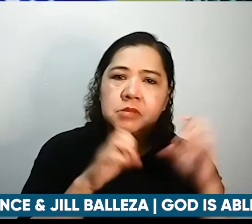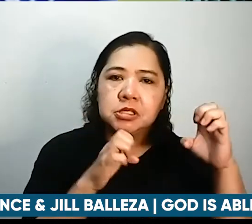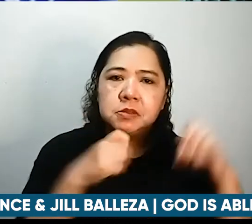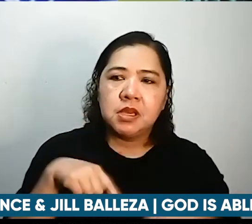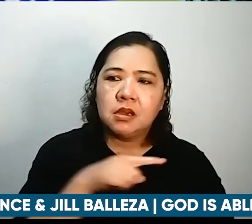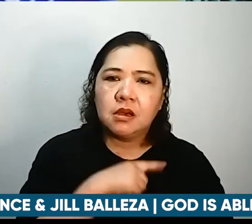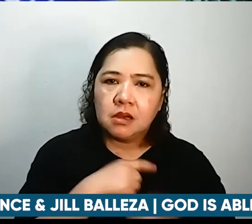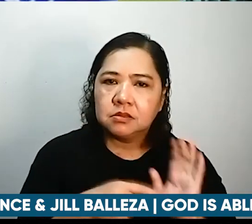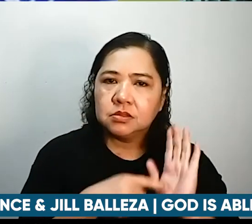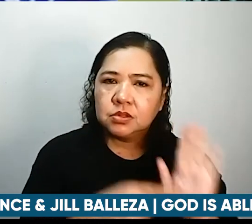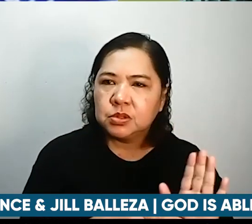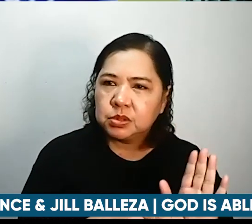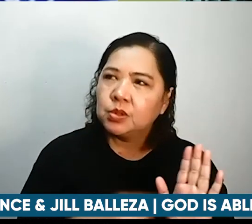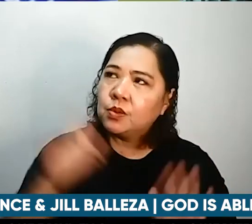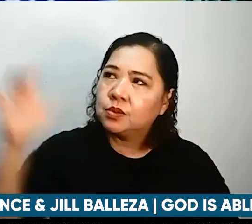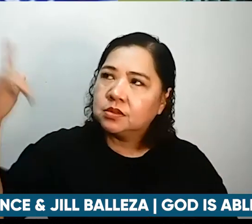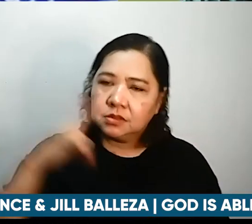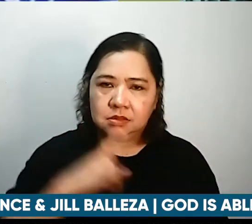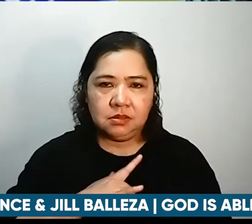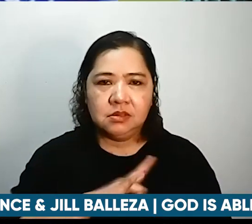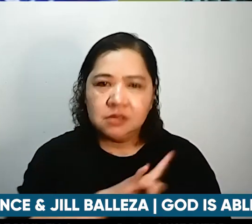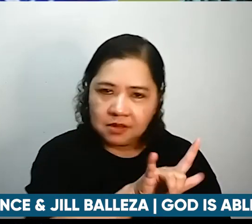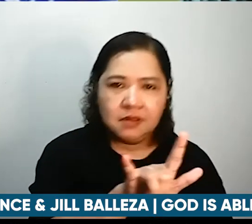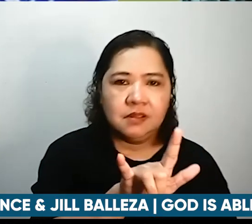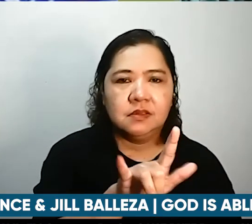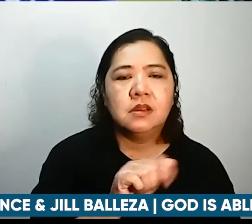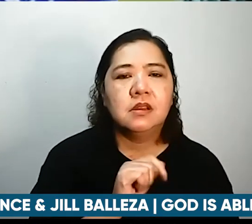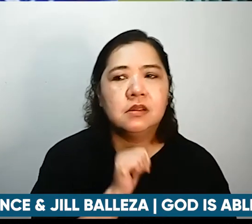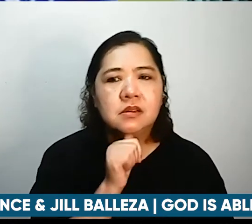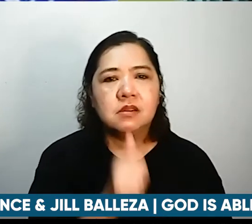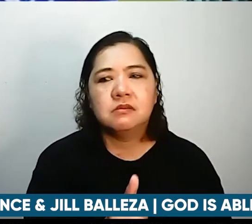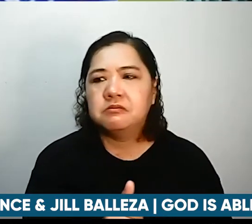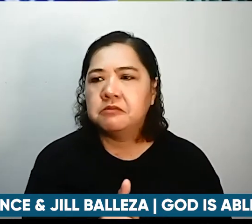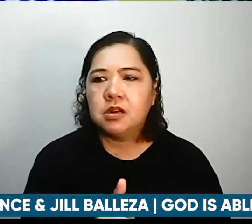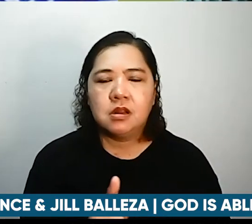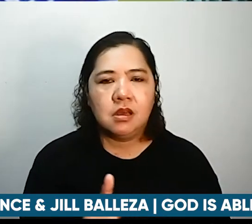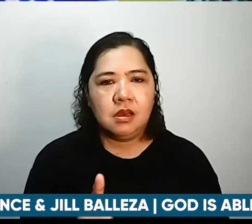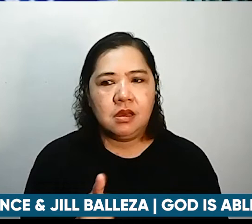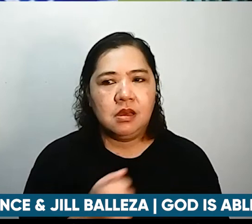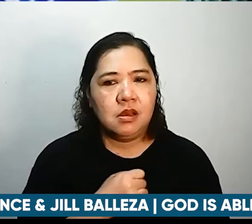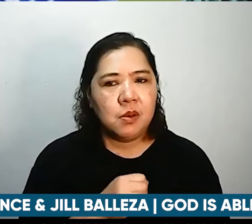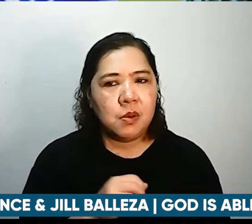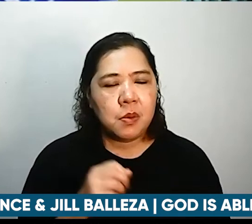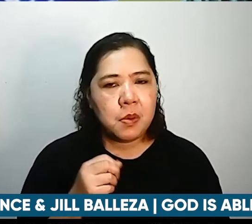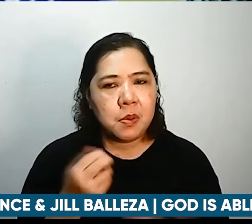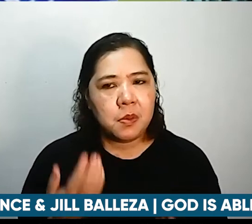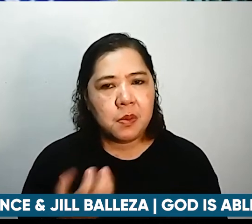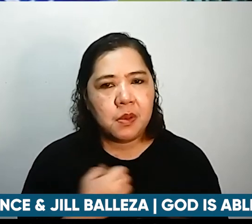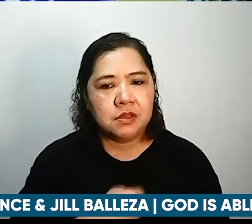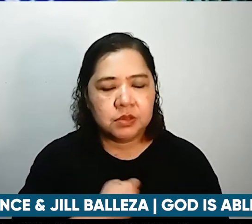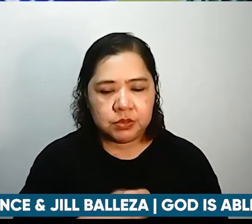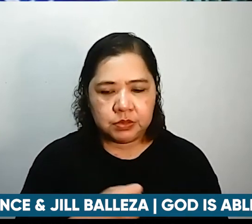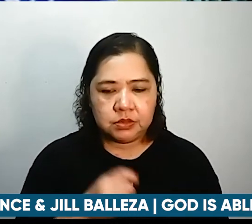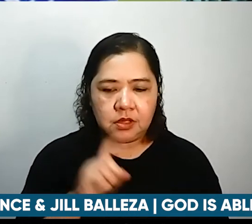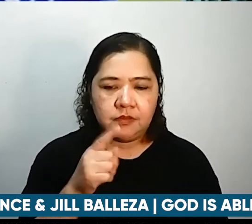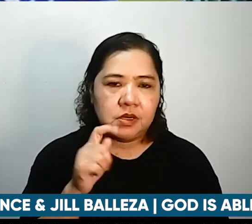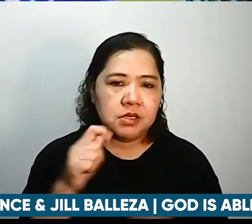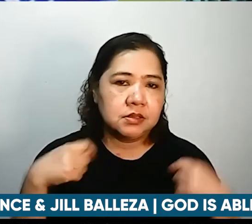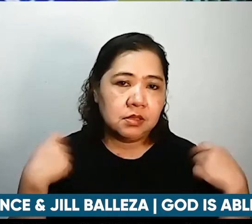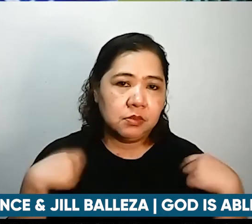kanyang pangmamahal sa lahat no exemption sa 1 Timothy 5 verse 8